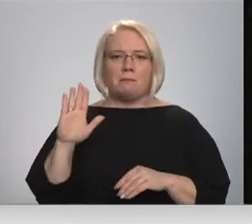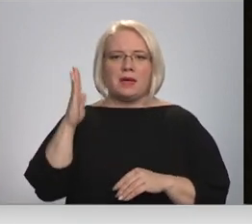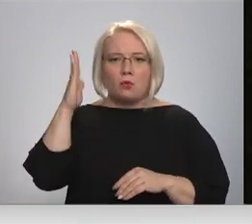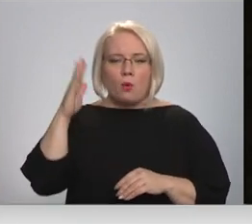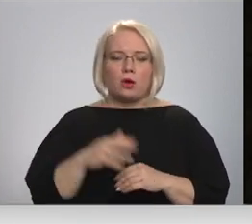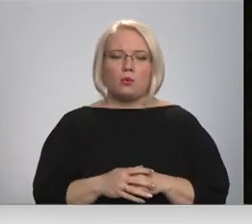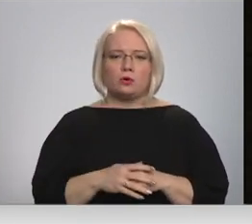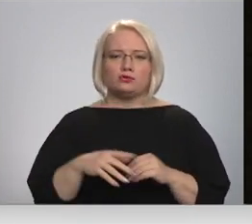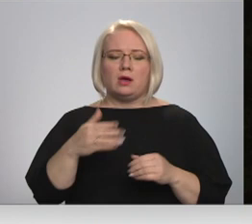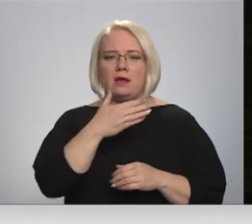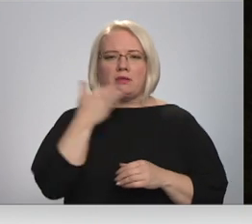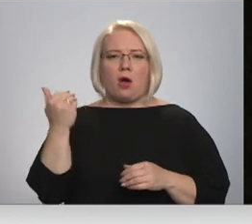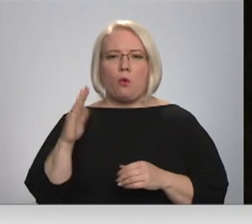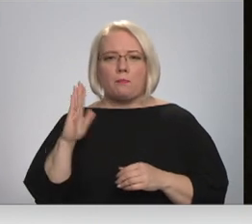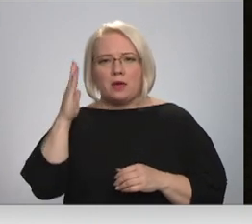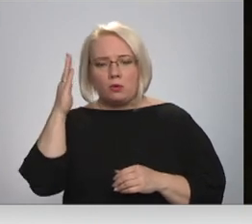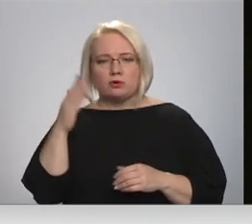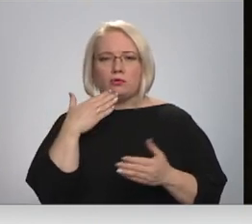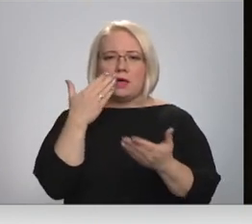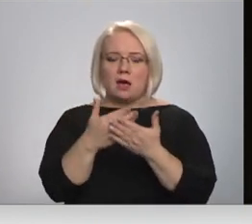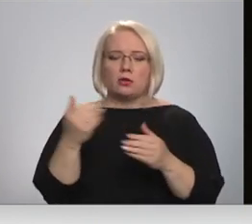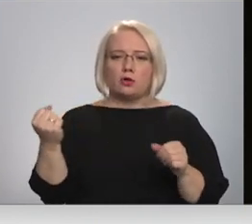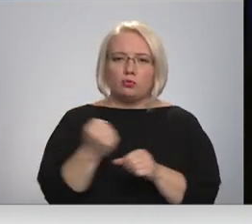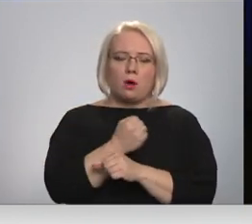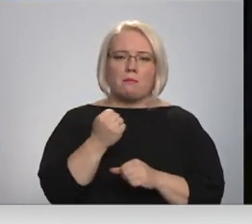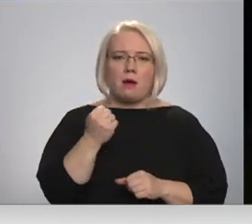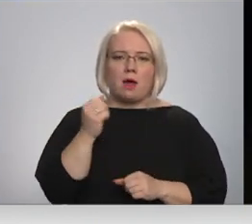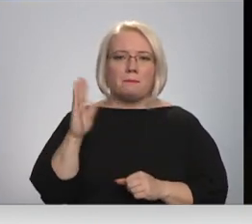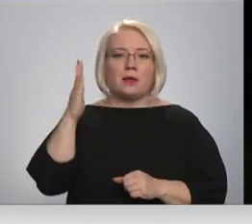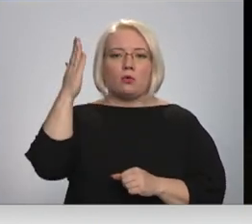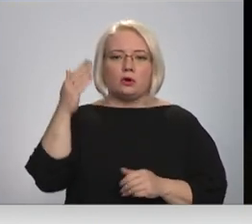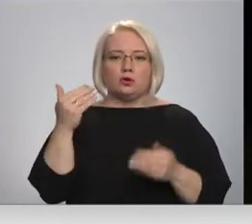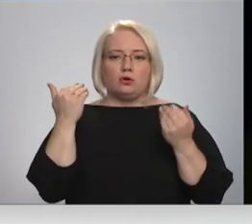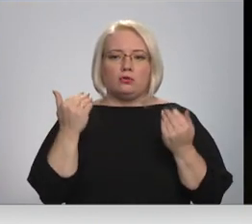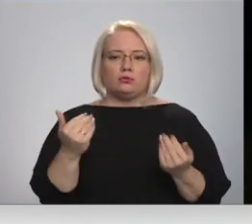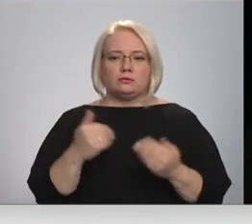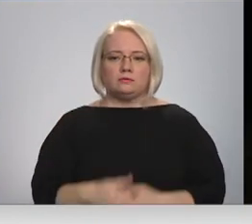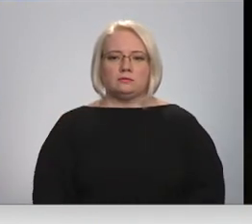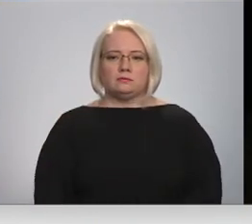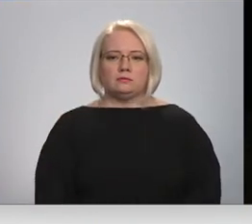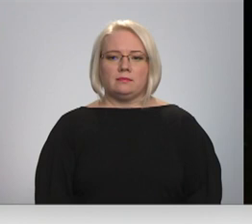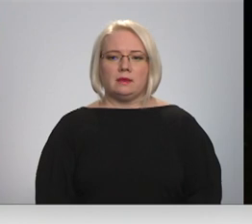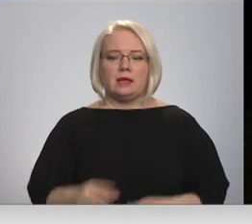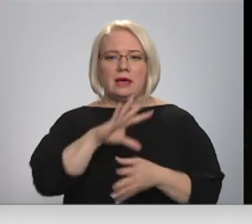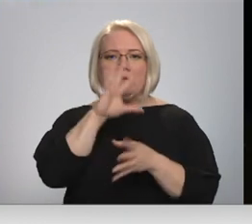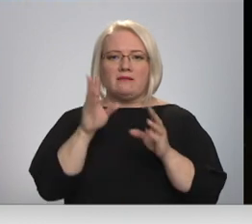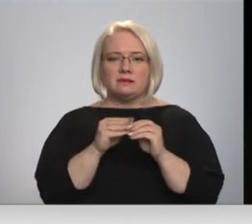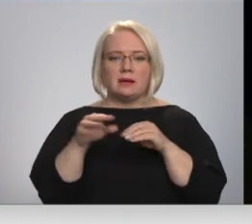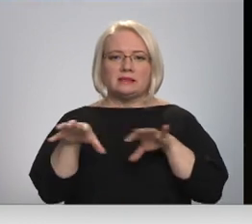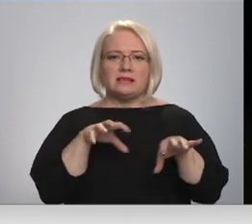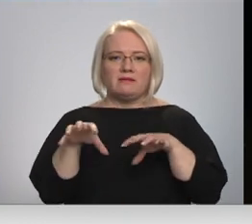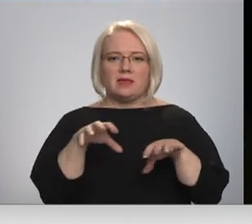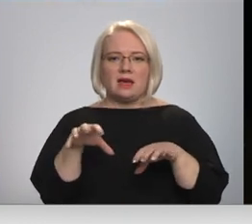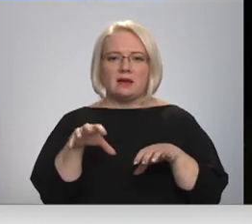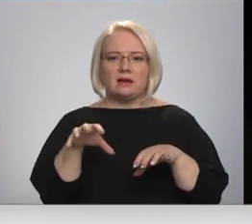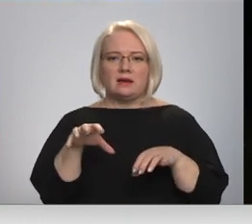ir nemirgojoši. Ieteikti tomēr mirgojoši, jo šodien ir apmēršanās. Vispār dzīvniekiem neizsaka,